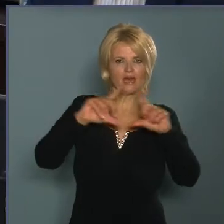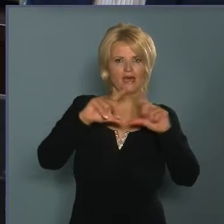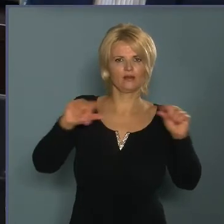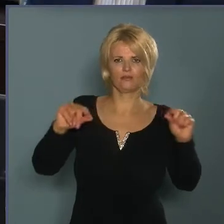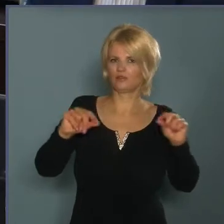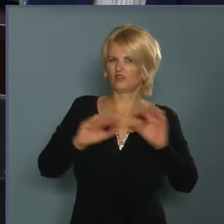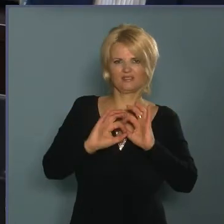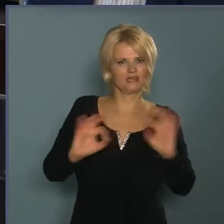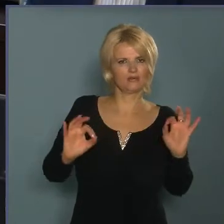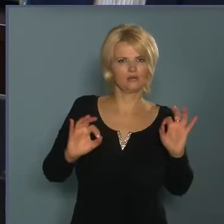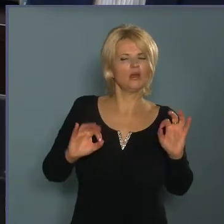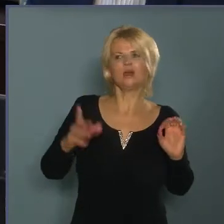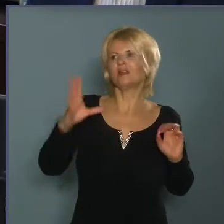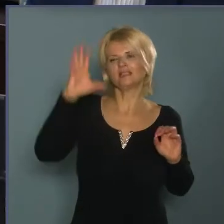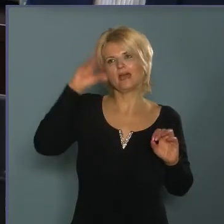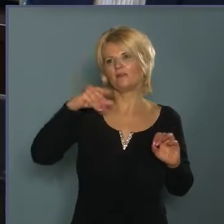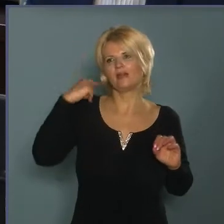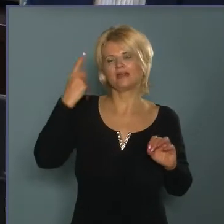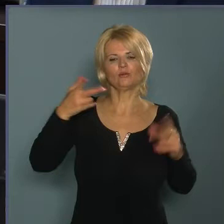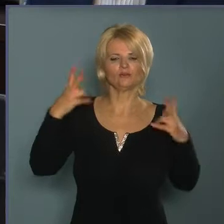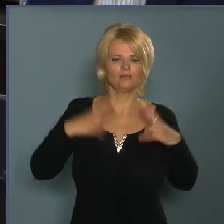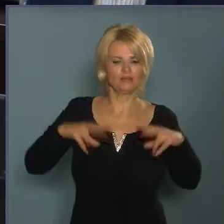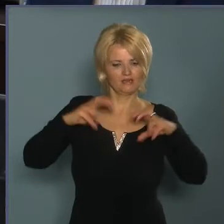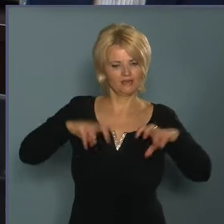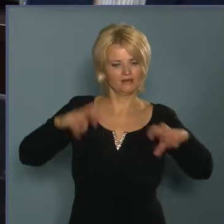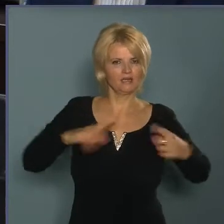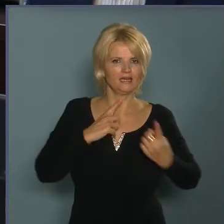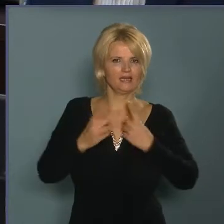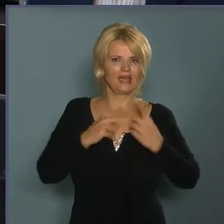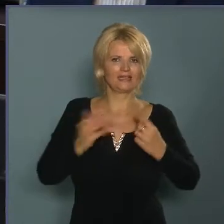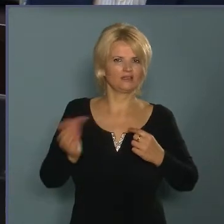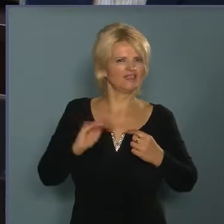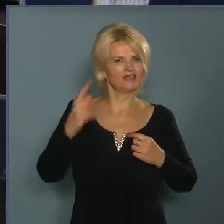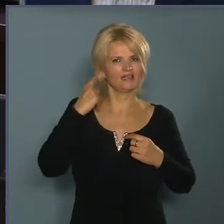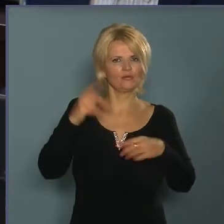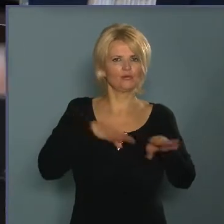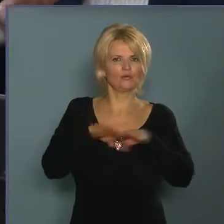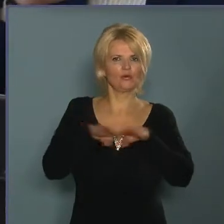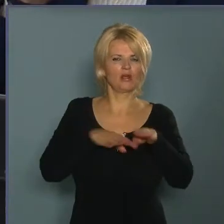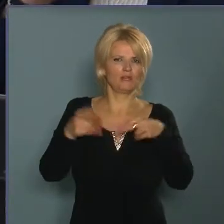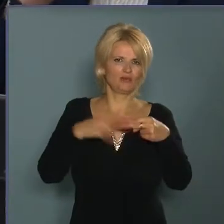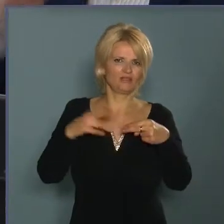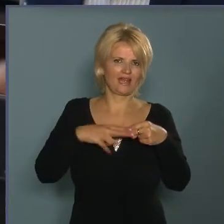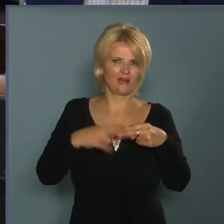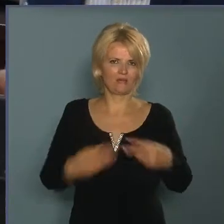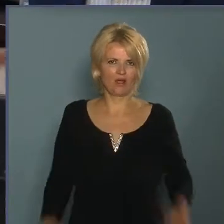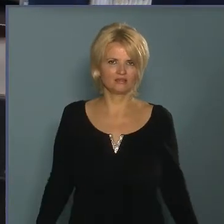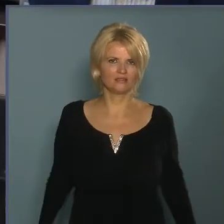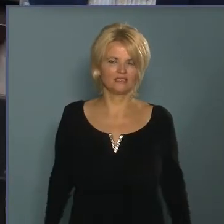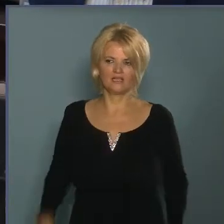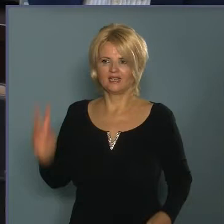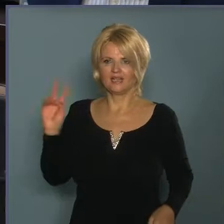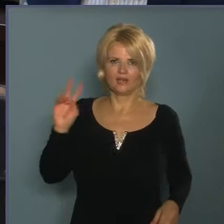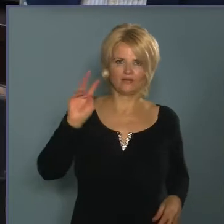az emberek kiüljenek, pihenjenek, játszanak a gyerekek, hiszen közel vannak a forgalmas főközlekedési, útvonalak,